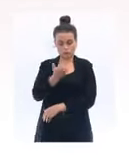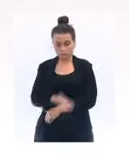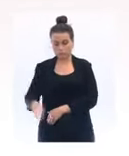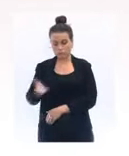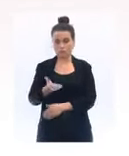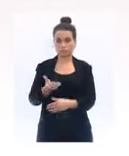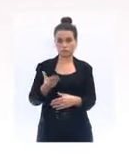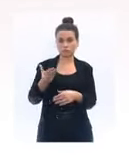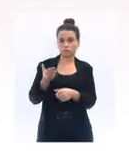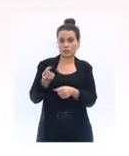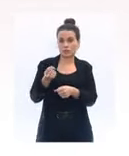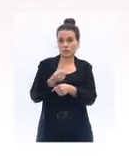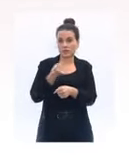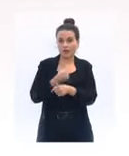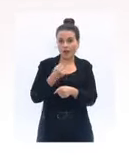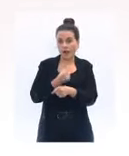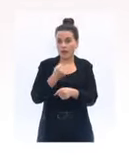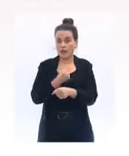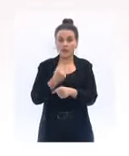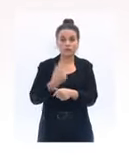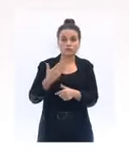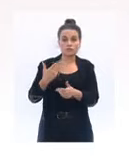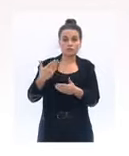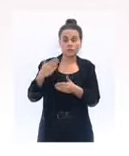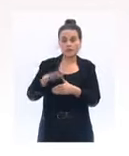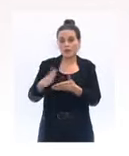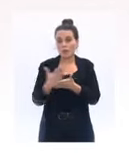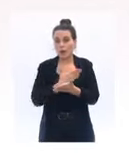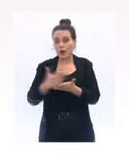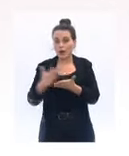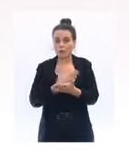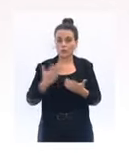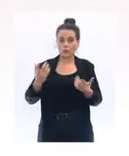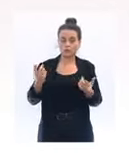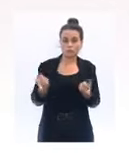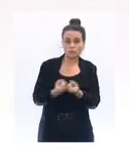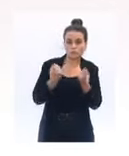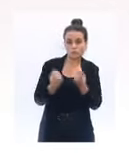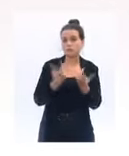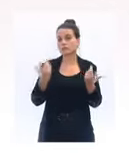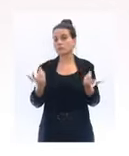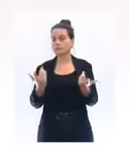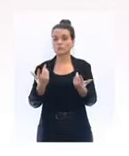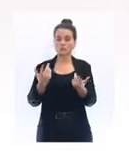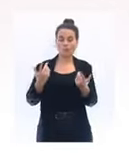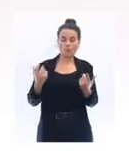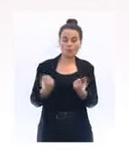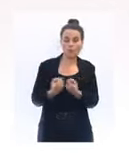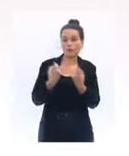préparatoire au spectacle, les répétitions, entraînement, enregistrement et tournage.